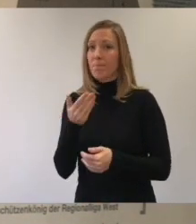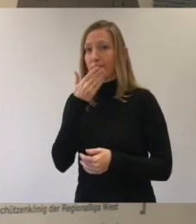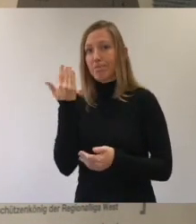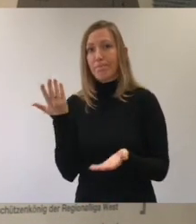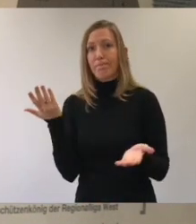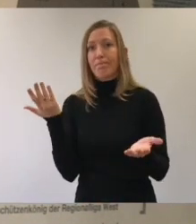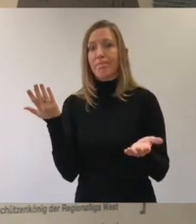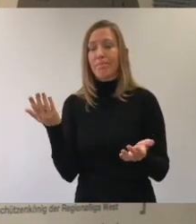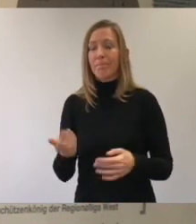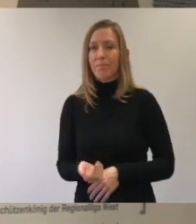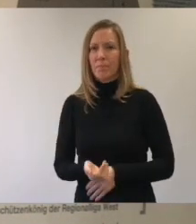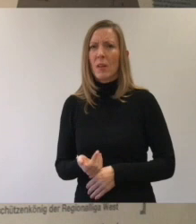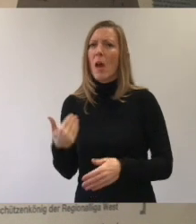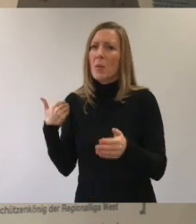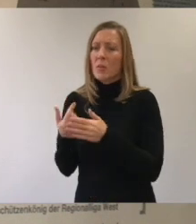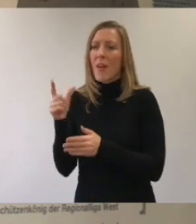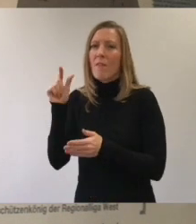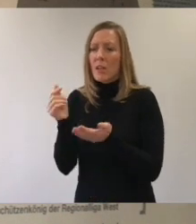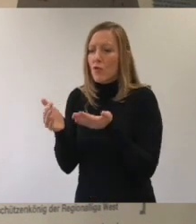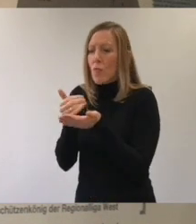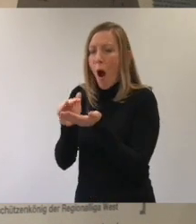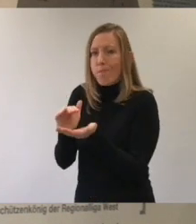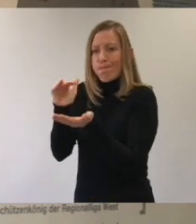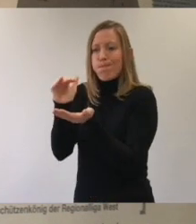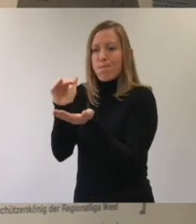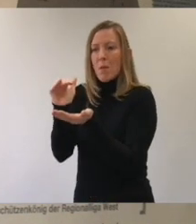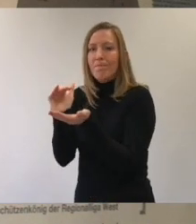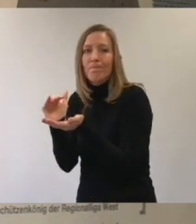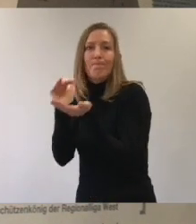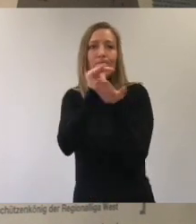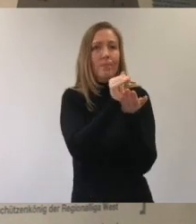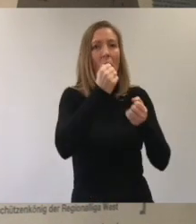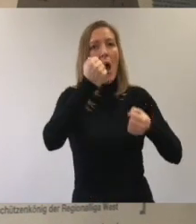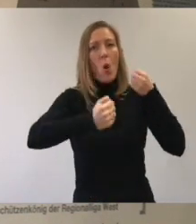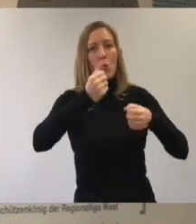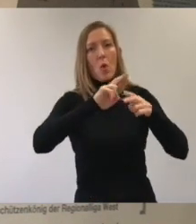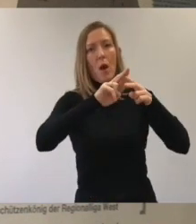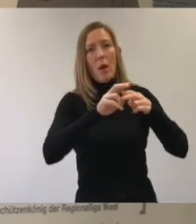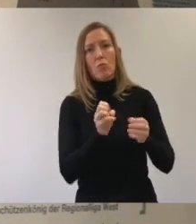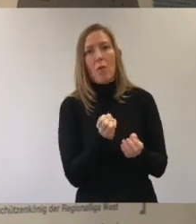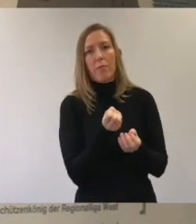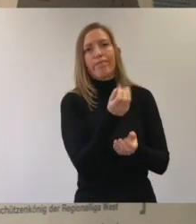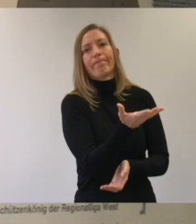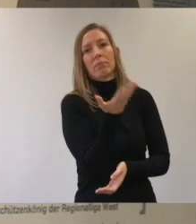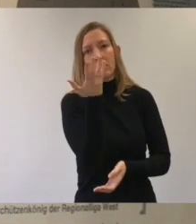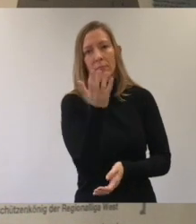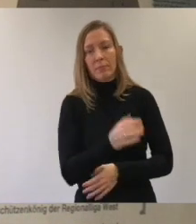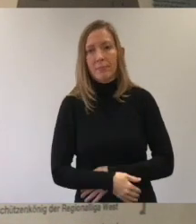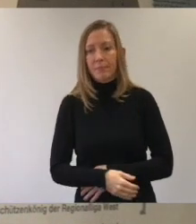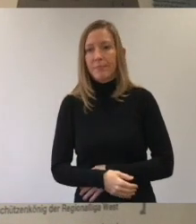habe ich gerade nicht. Ich habe nur ganz wenig gespart. Und das ist für die Autoreparatur draufgegangen.